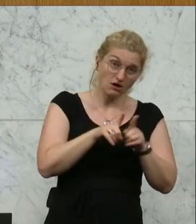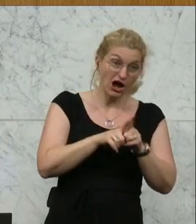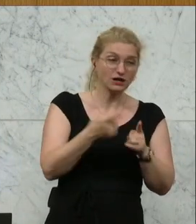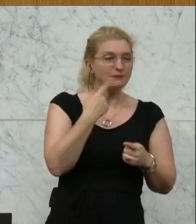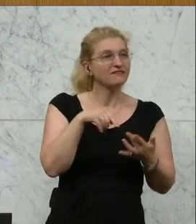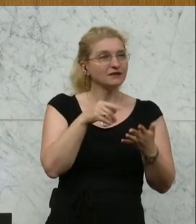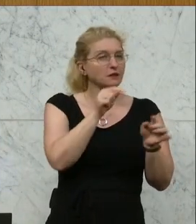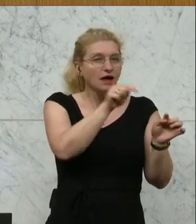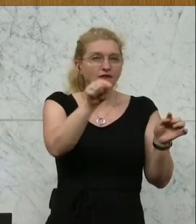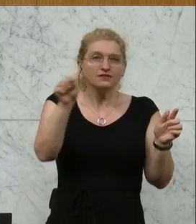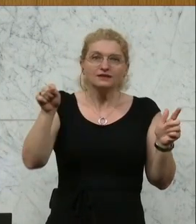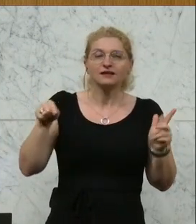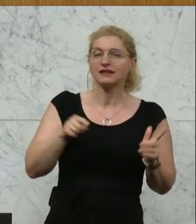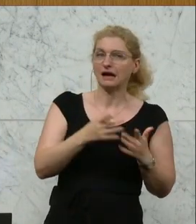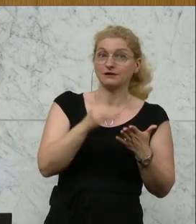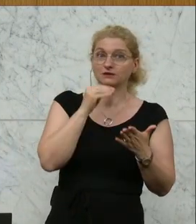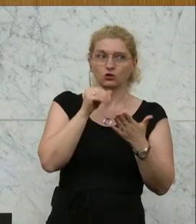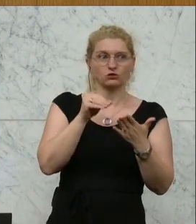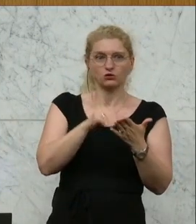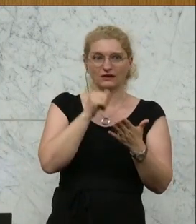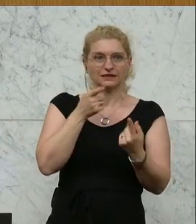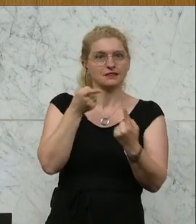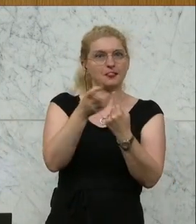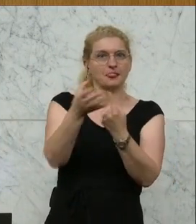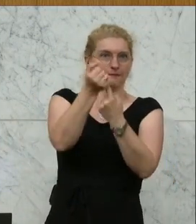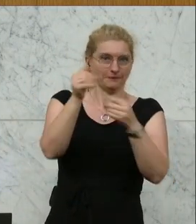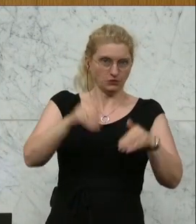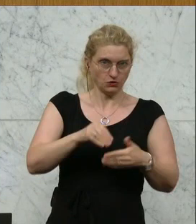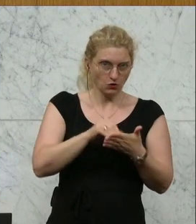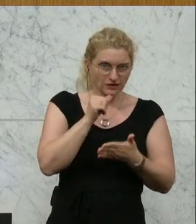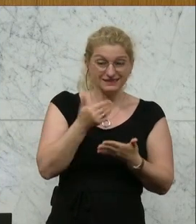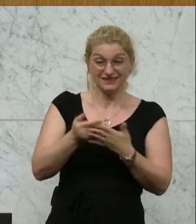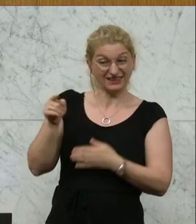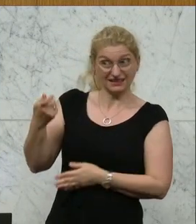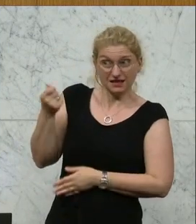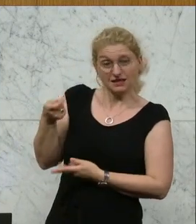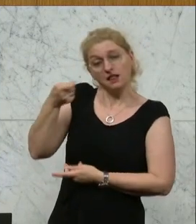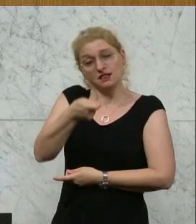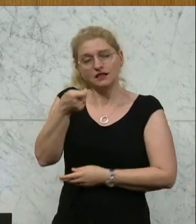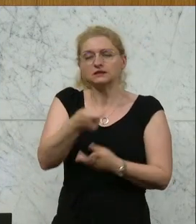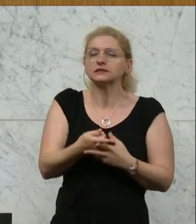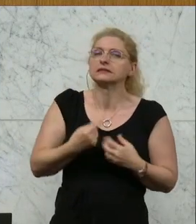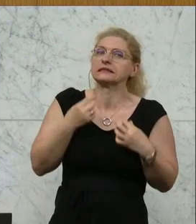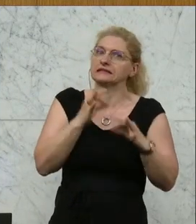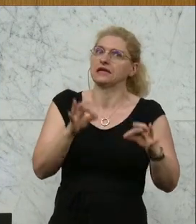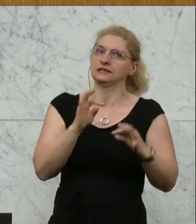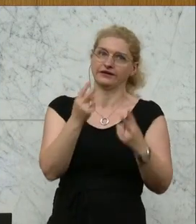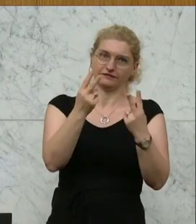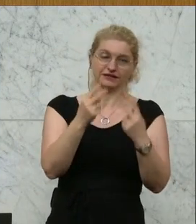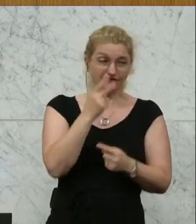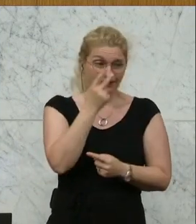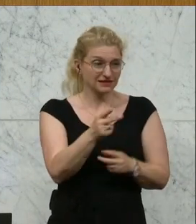nicht dort, wo wir hin müssen. Und deshalb ist dieses Geld, das jetzt hier investiert wird, extrem wichtig, weil wir sehen in anderen